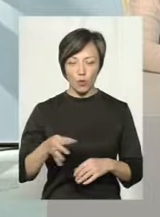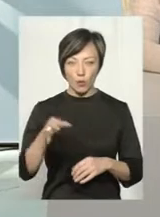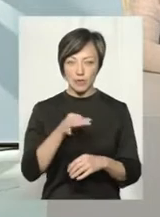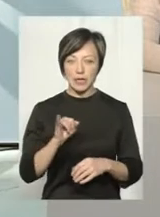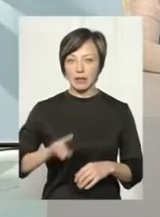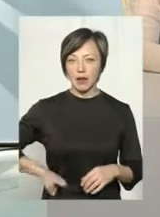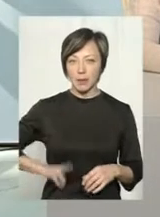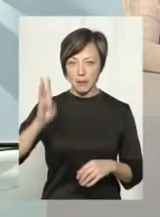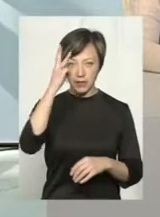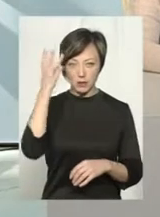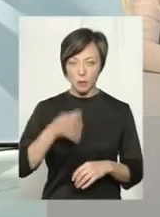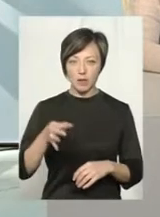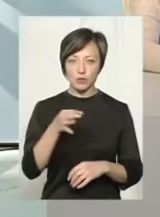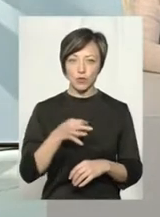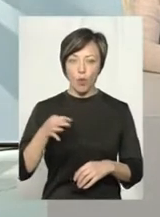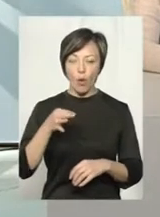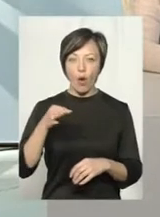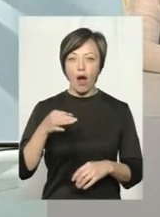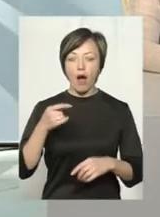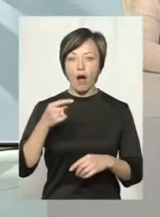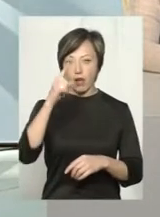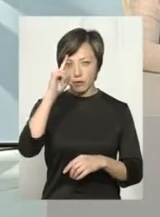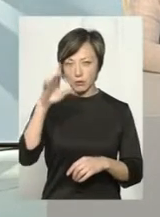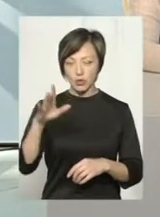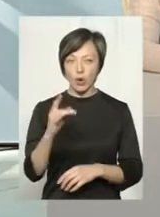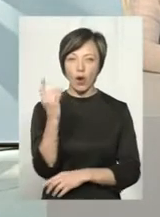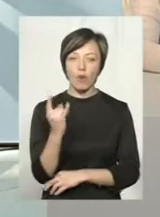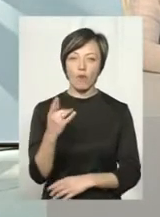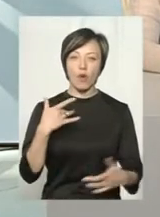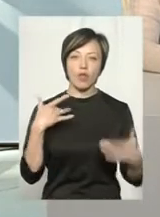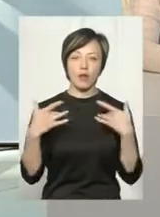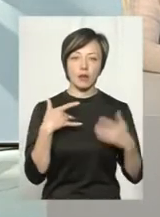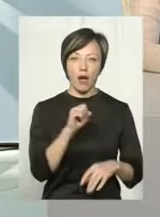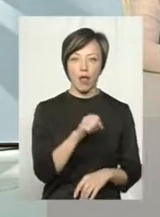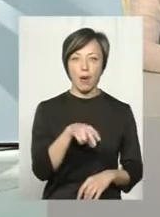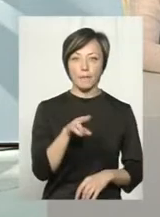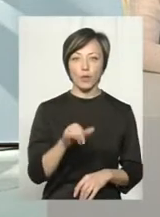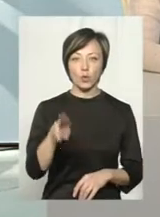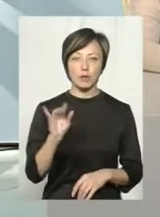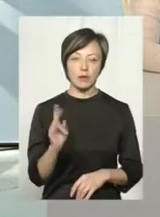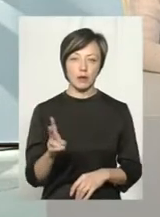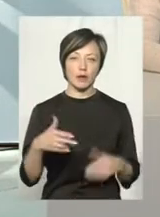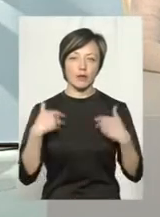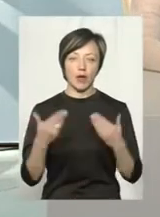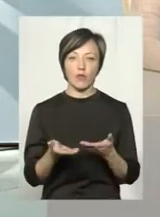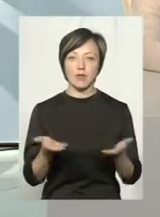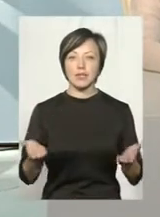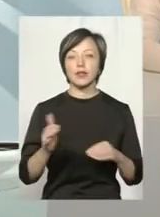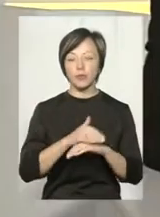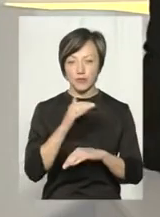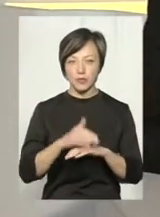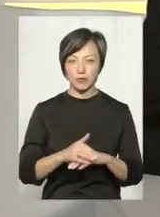директором Хмельницького обласного академічного лялькового театру Аллою Пундік. Вітаю вас, панове. Доброго вечора.